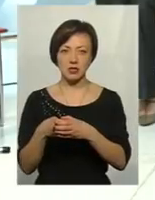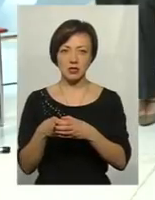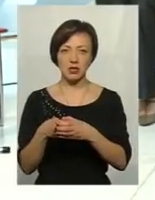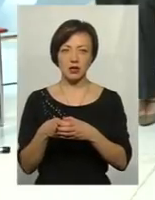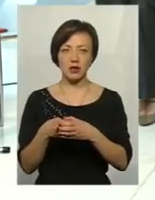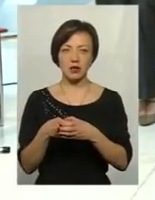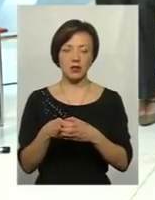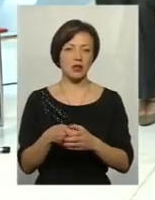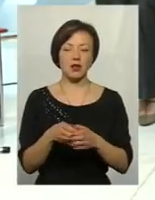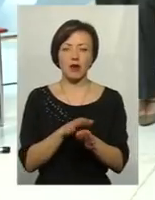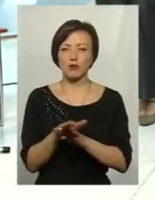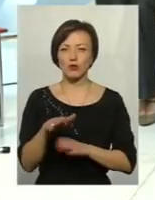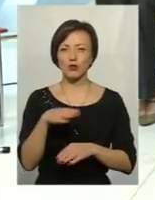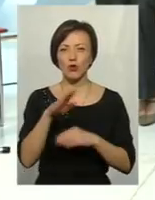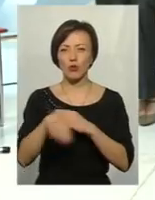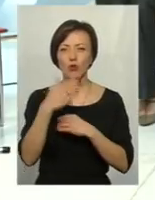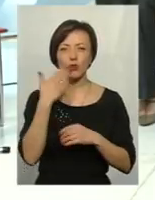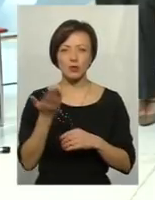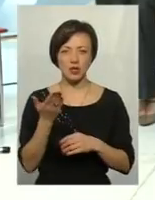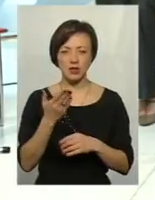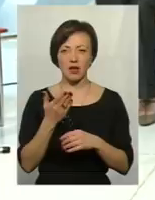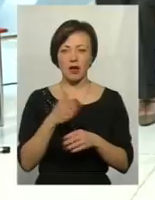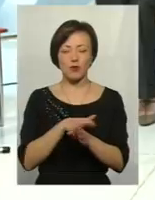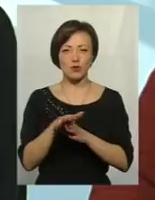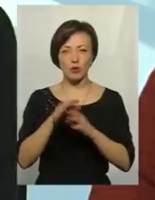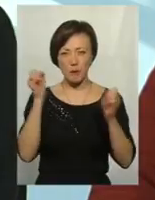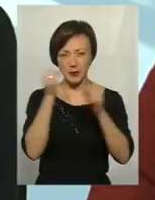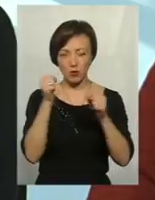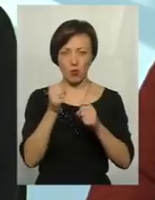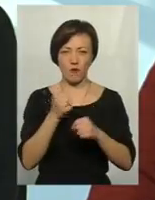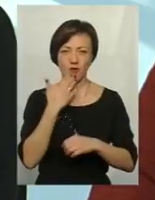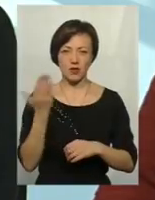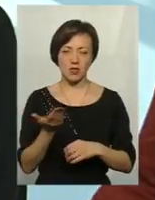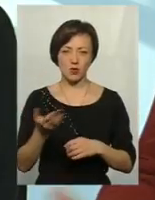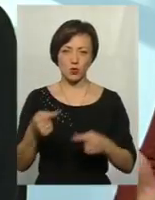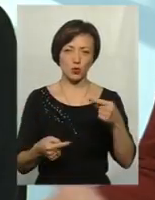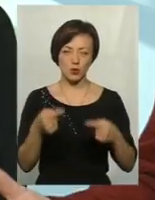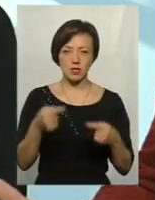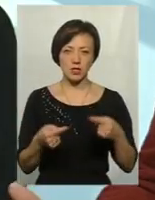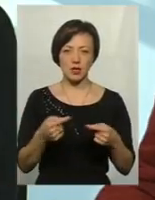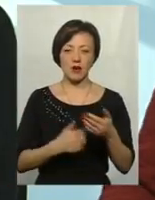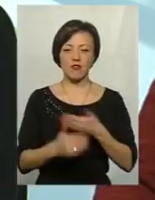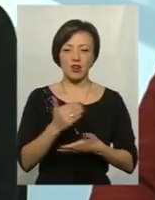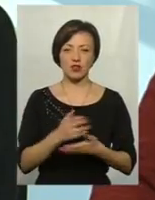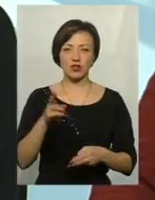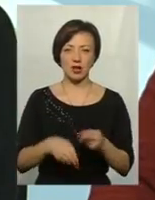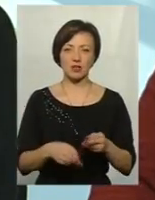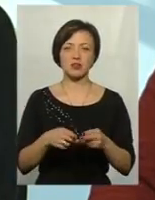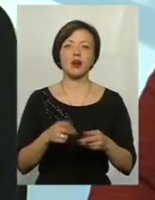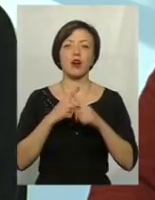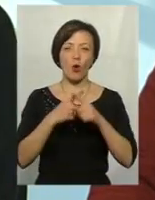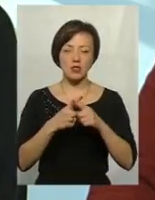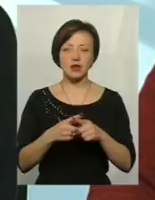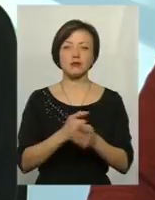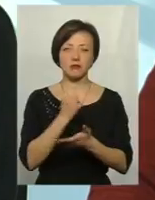Абсолютно популістичні, абсолютно безтолкові, на превеликий жаль, дискусії, бо, врешті-решт, консенсус був прийнятий.